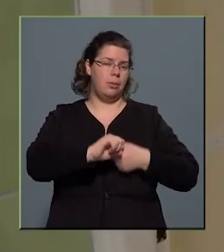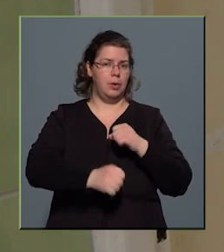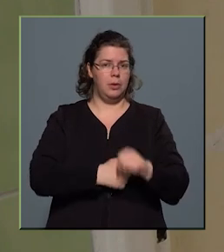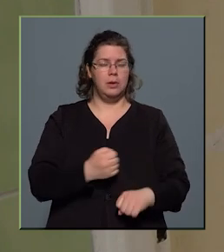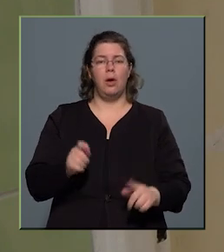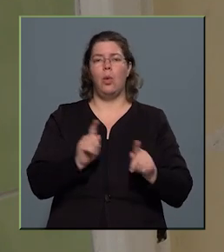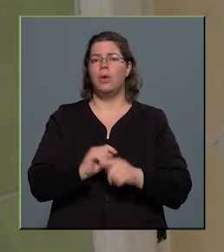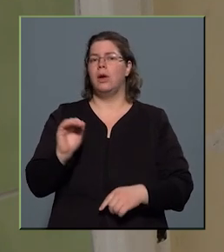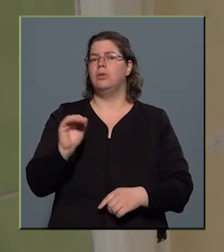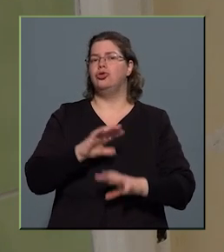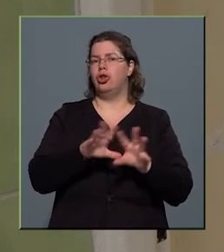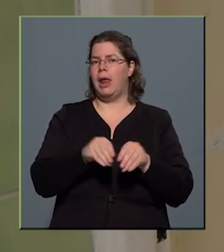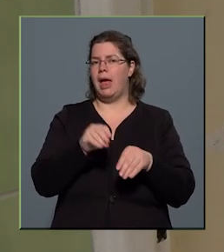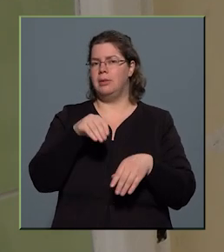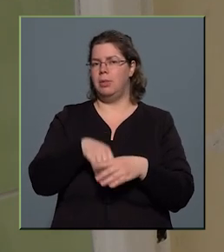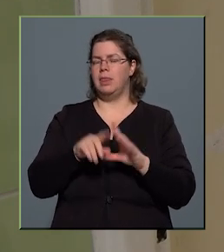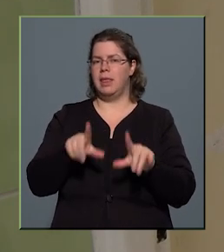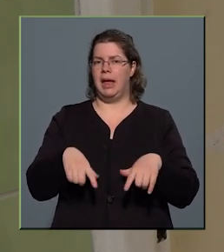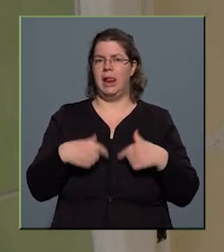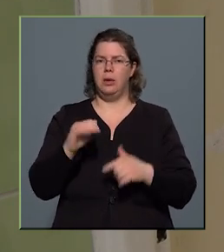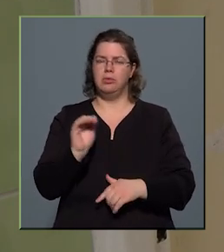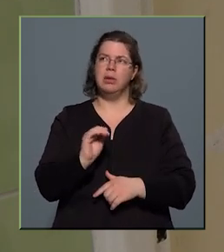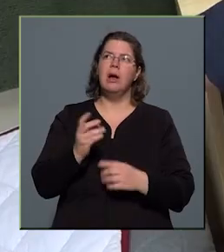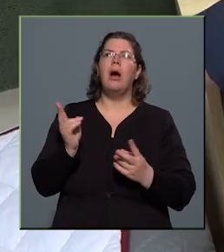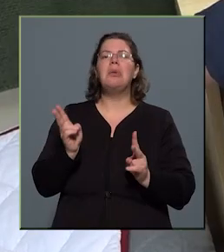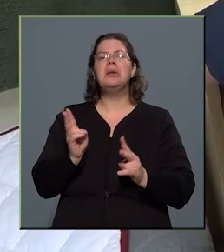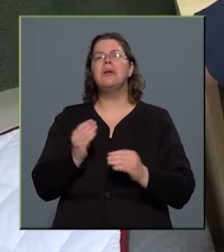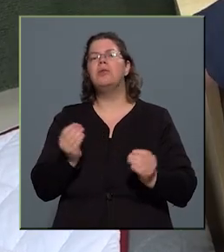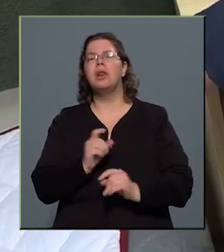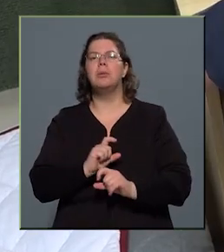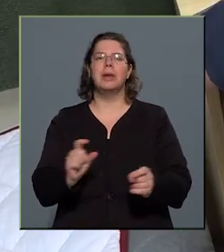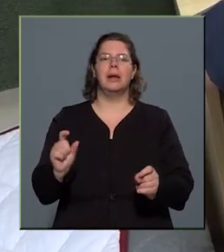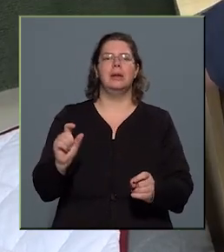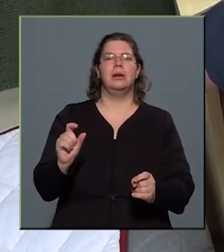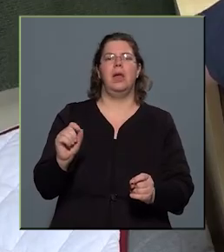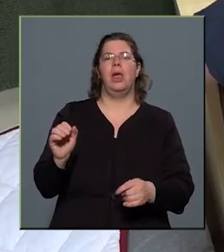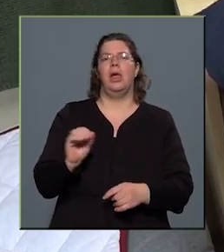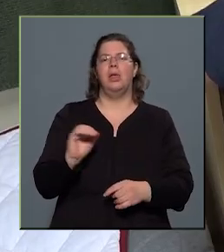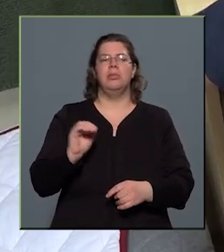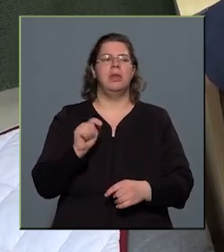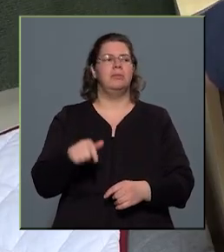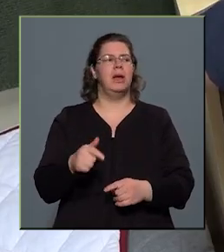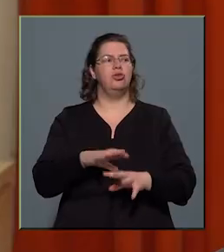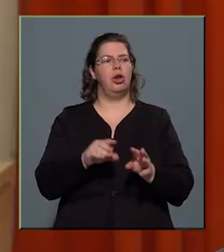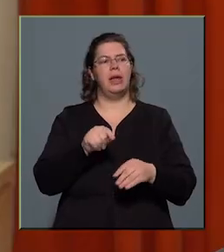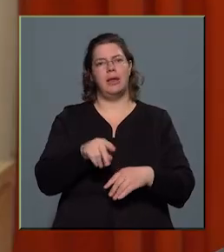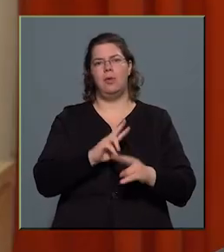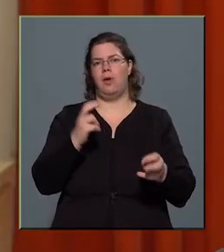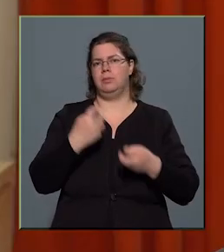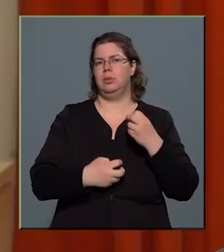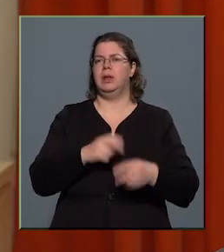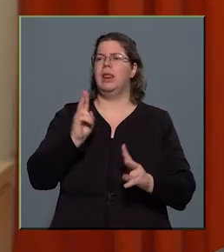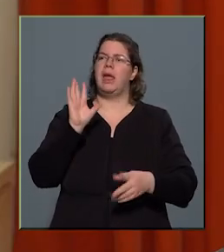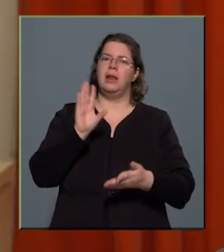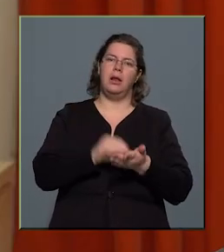családban élő gyerekeknek, akiknek valamiért a családjukban valamilyen probléma merült fel, lehet ez lakhatási,